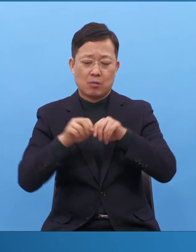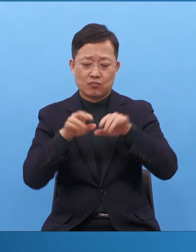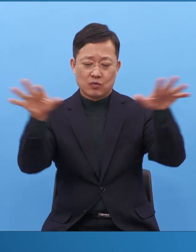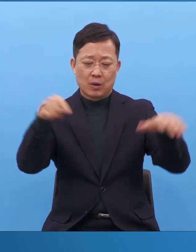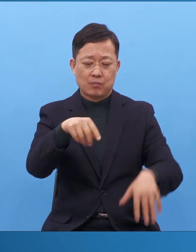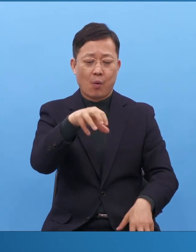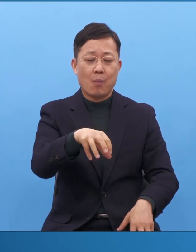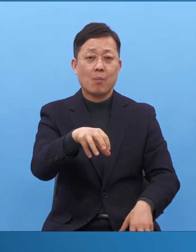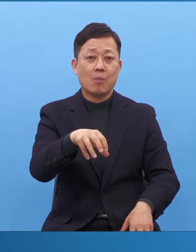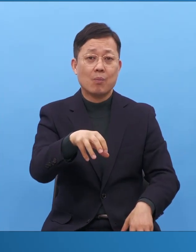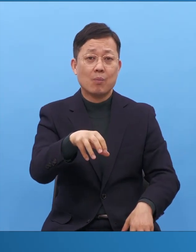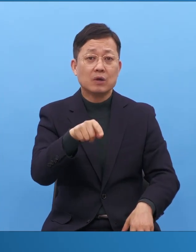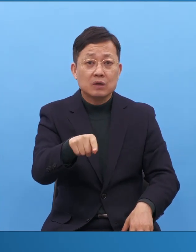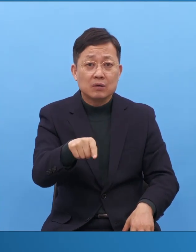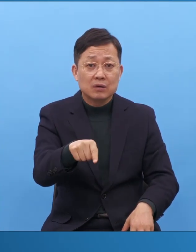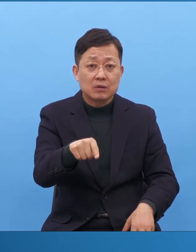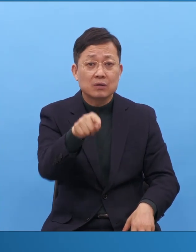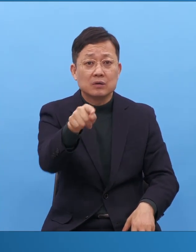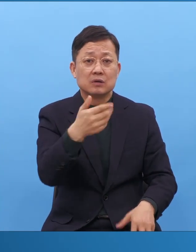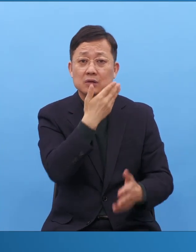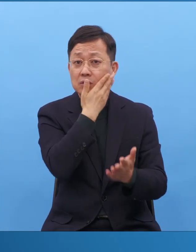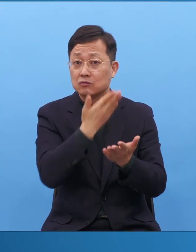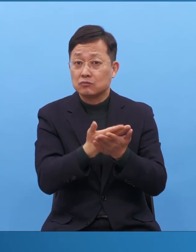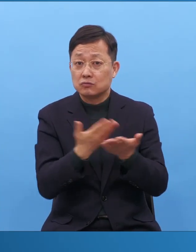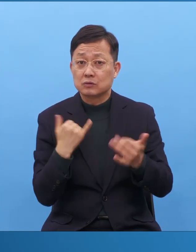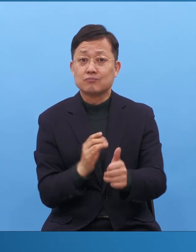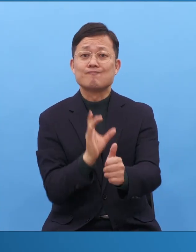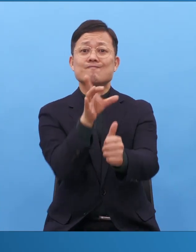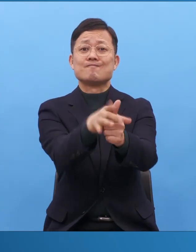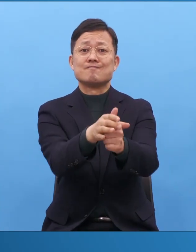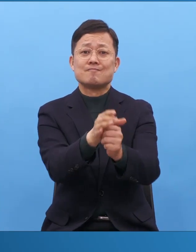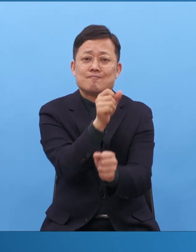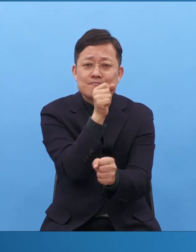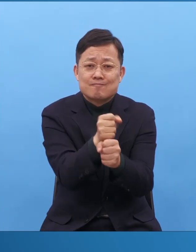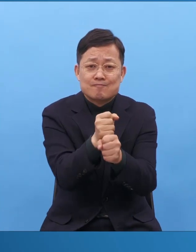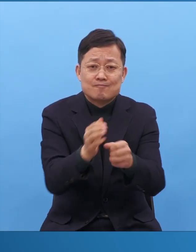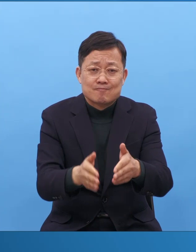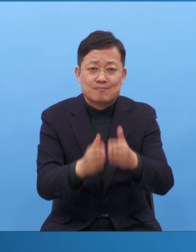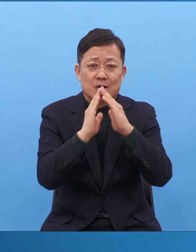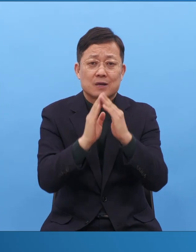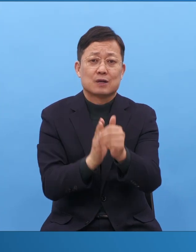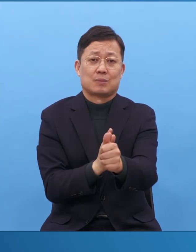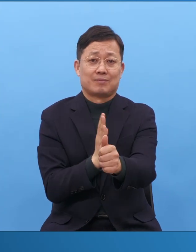중직자들은요. 자 뭐 두말할 수 없어도 여러 개 설명할 것도 없습니다.